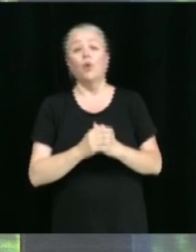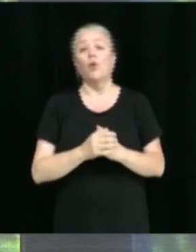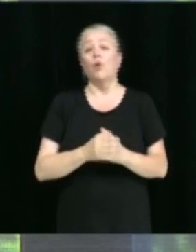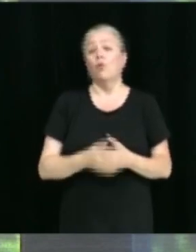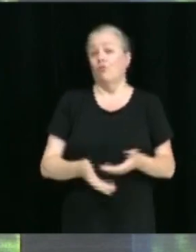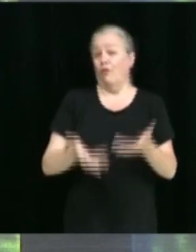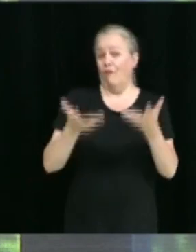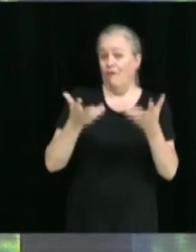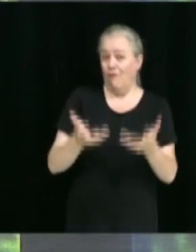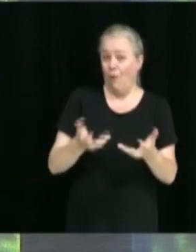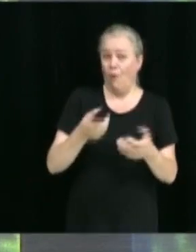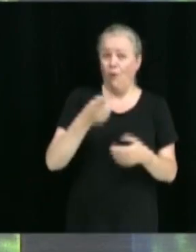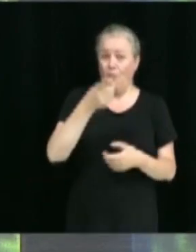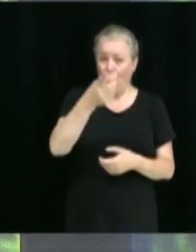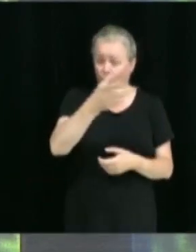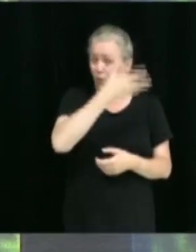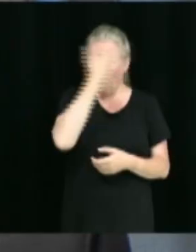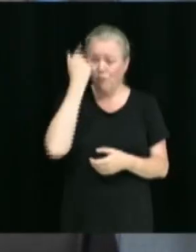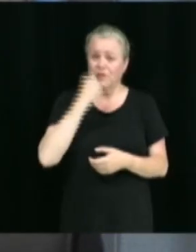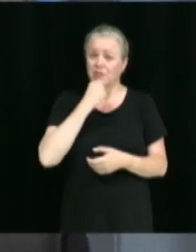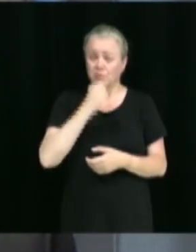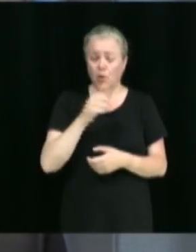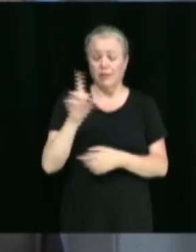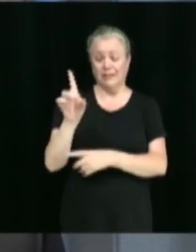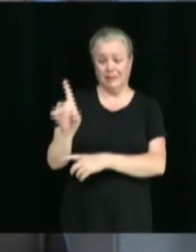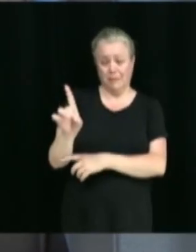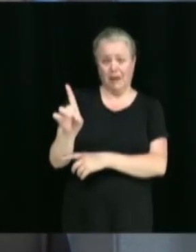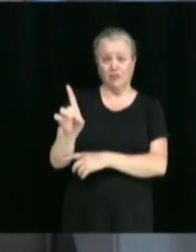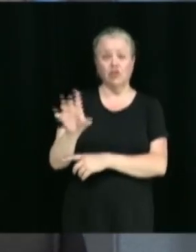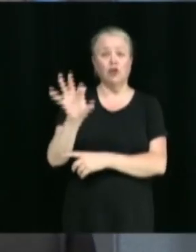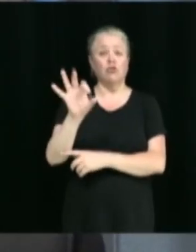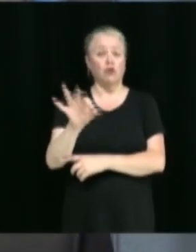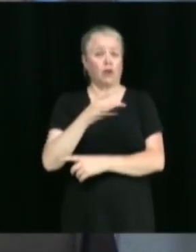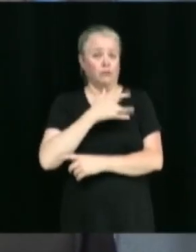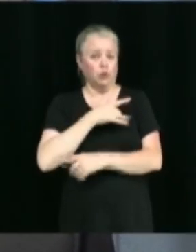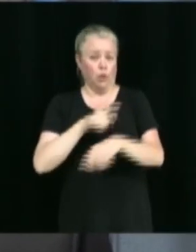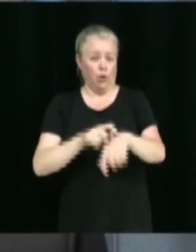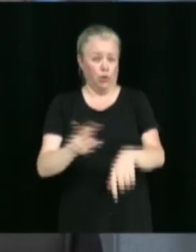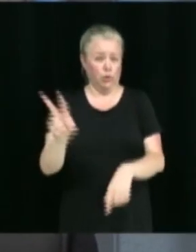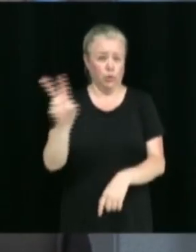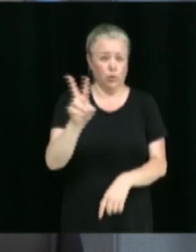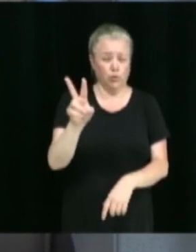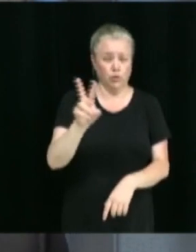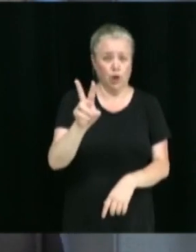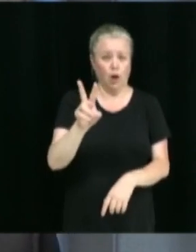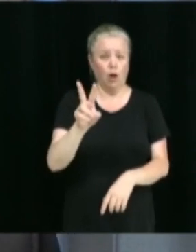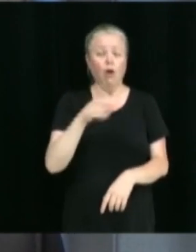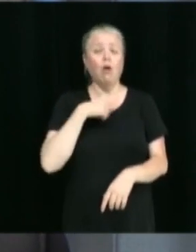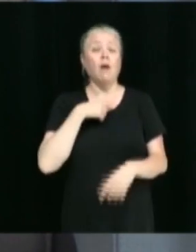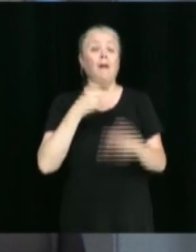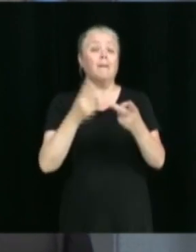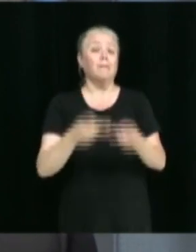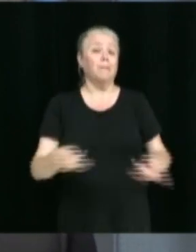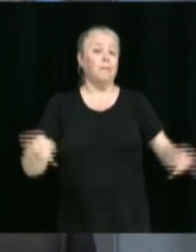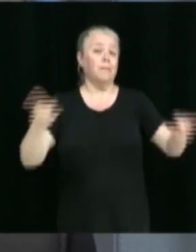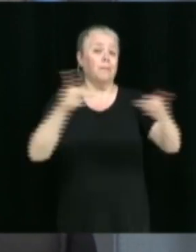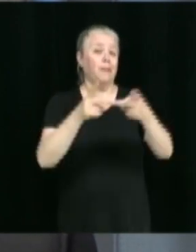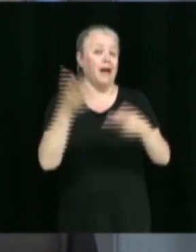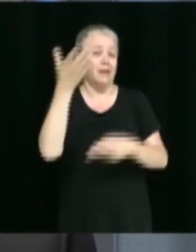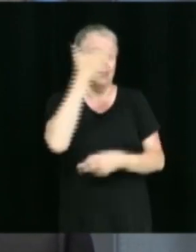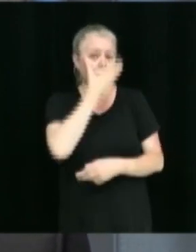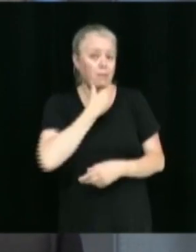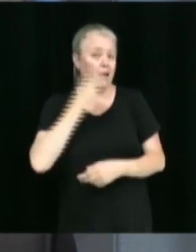population que dimanche, le 9 juin à 14 h, ce sera l'inauguration officielle du Parc Bellevue renouvelé